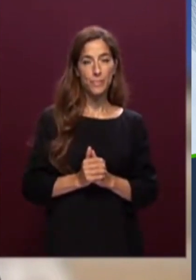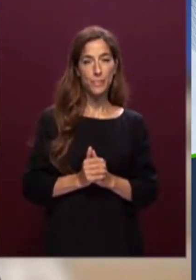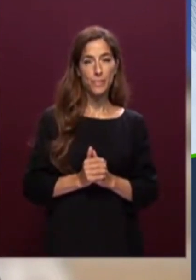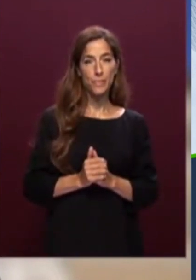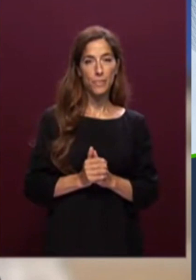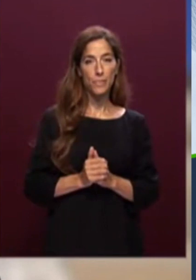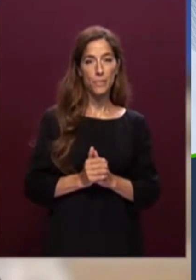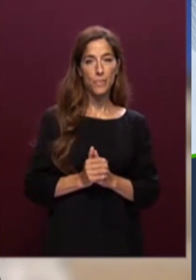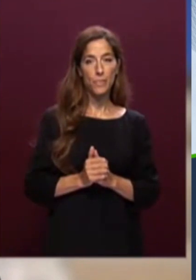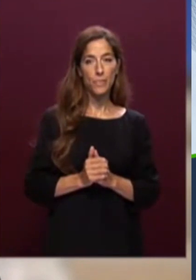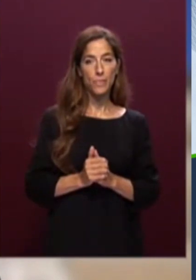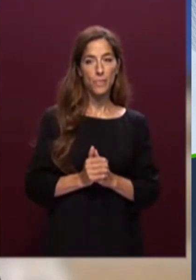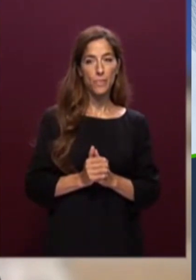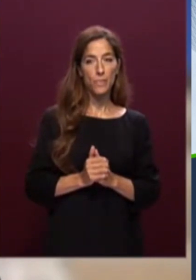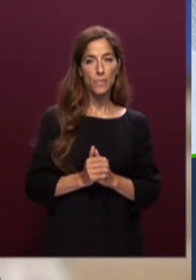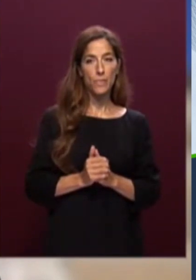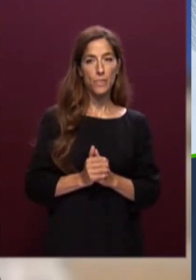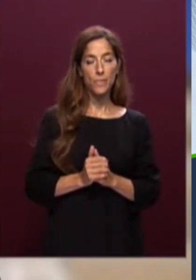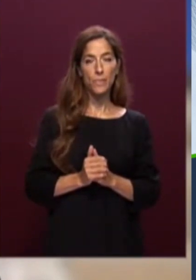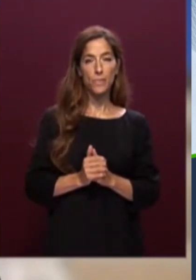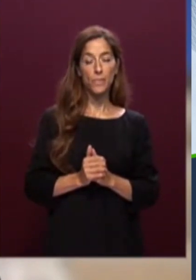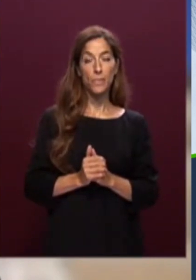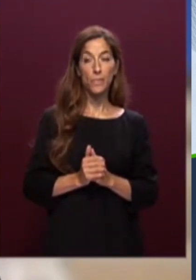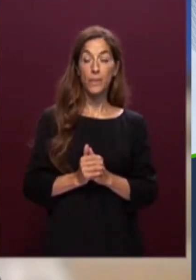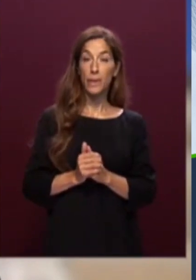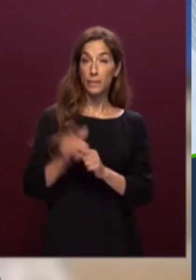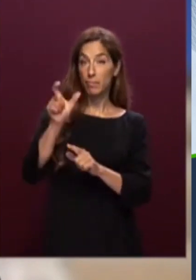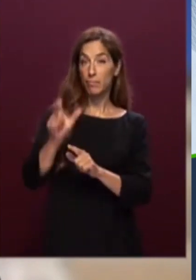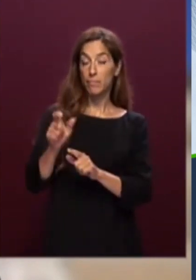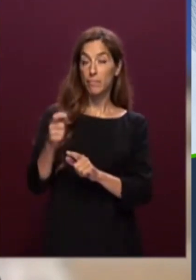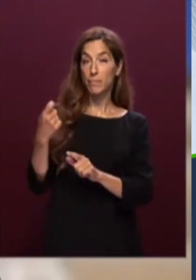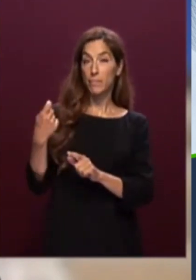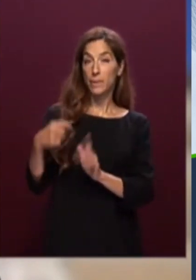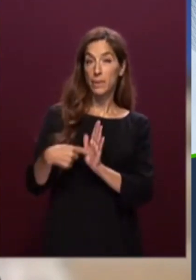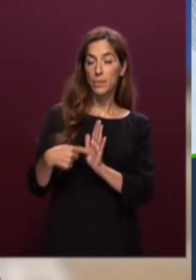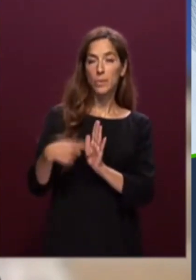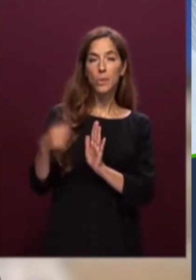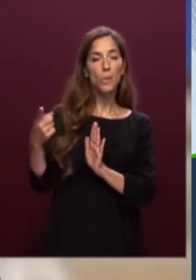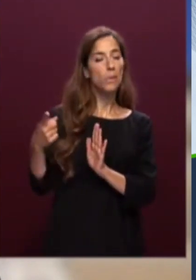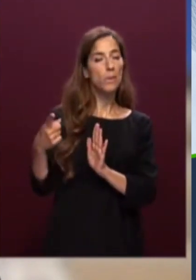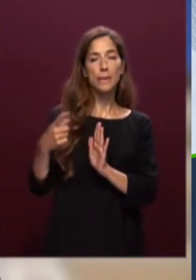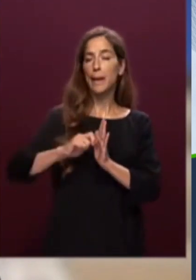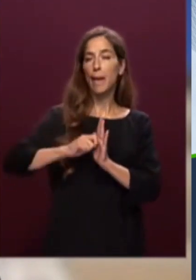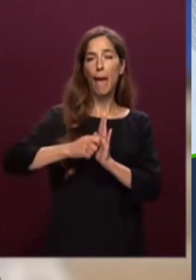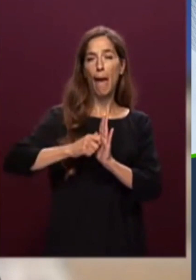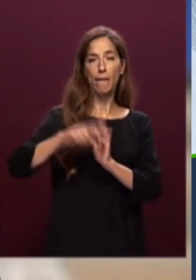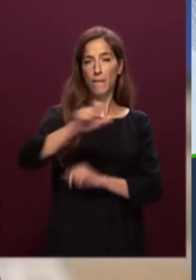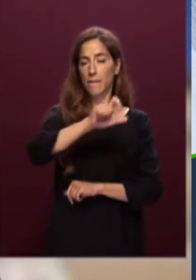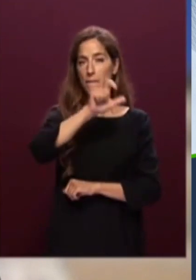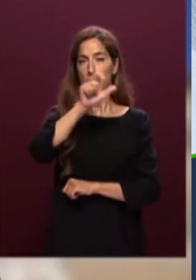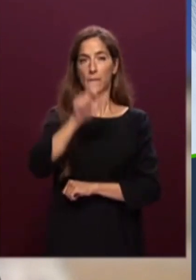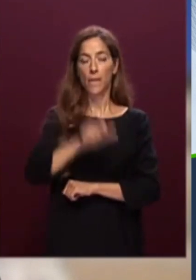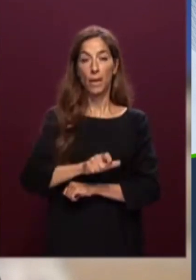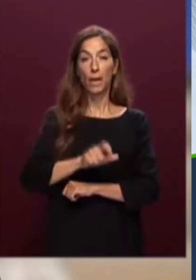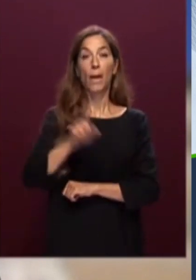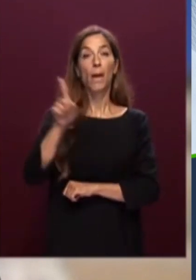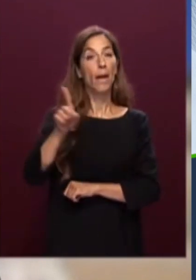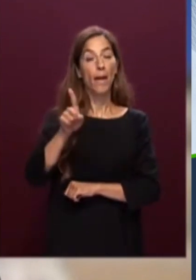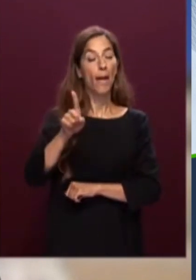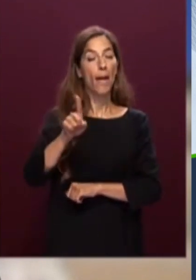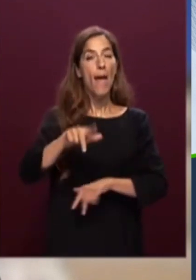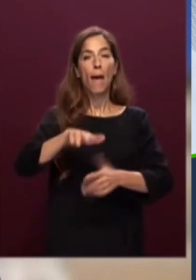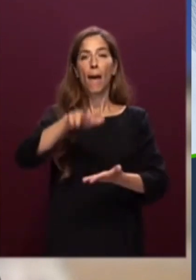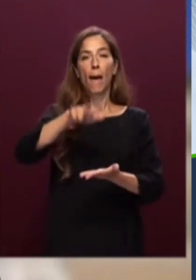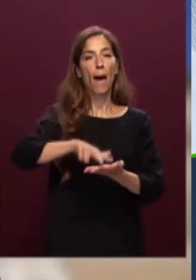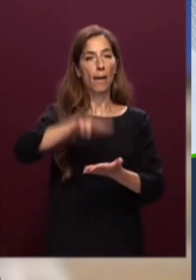Applausi Perno della nostra nazione e fondamentale garante della nostra Costituzione e custode dei